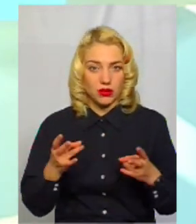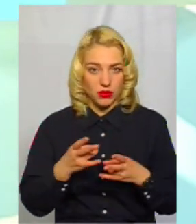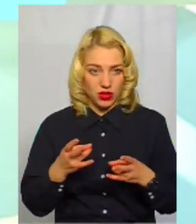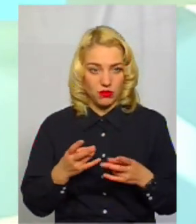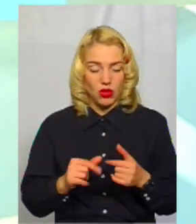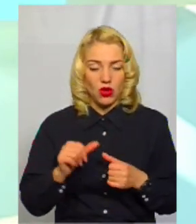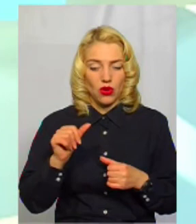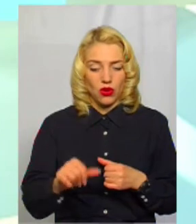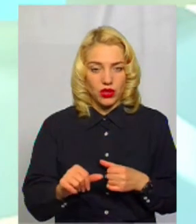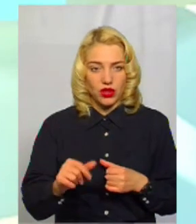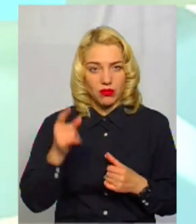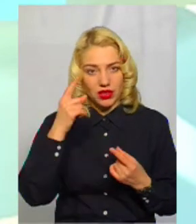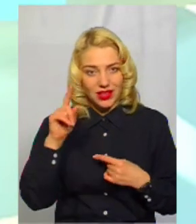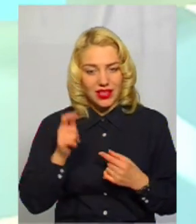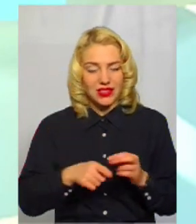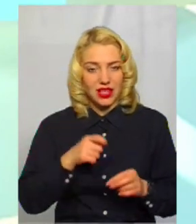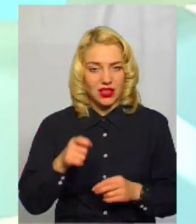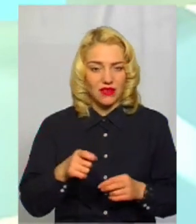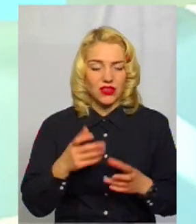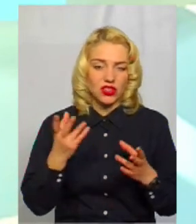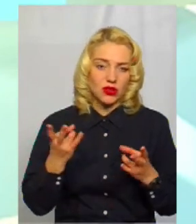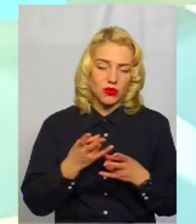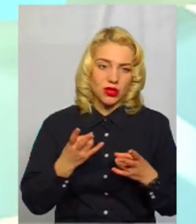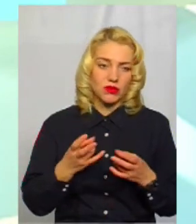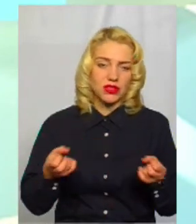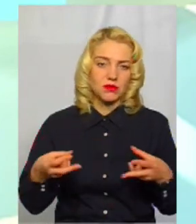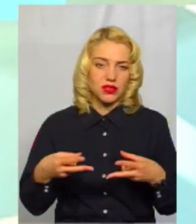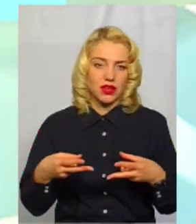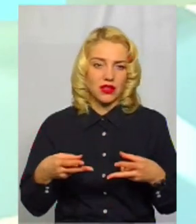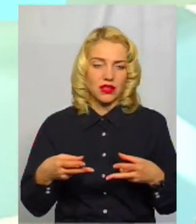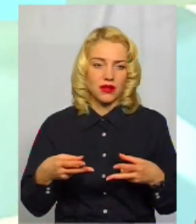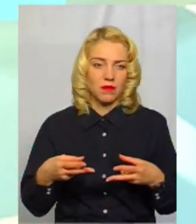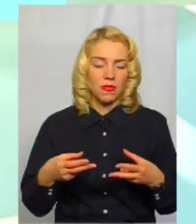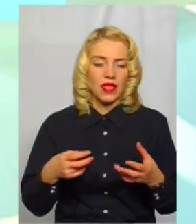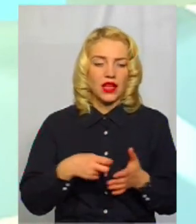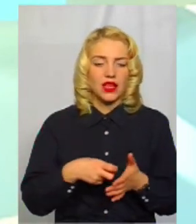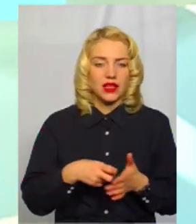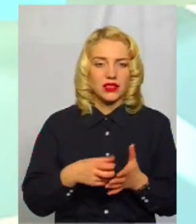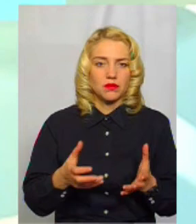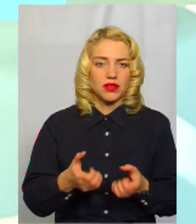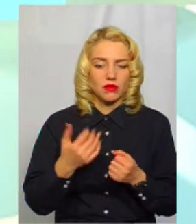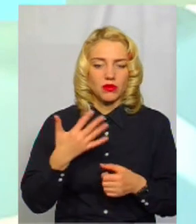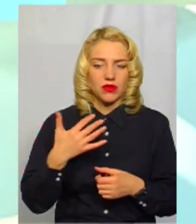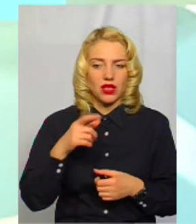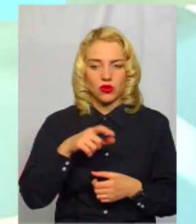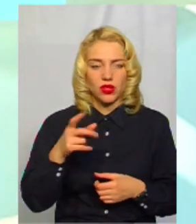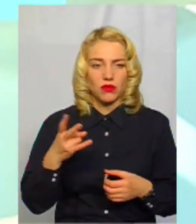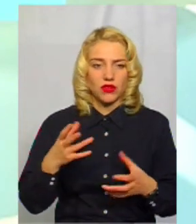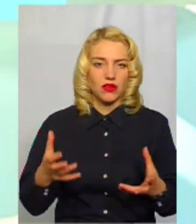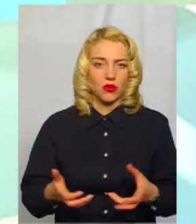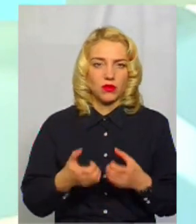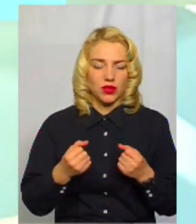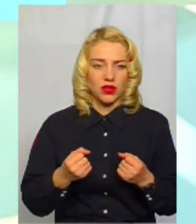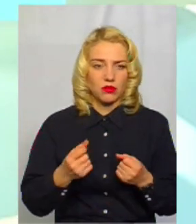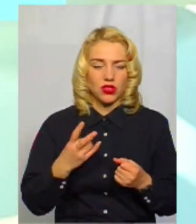крім ідеї, заявки, ще такий спеціальний лист підтримки, 50 людей має його підтримати. Тобто,